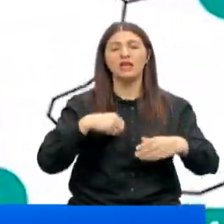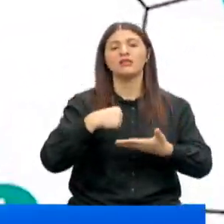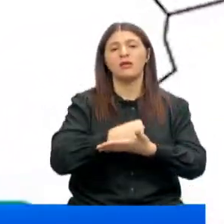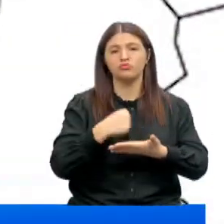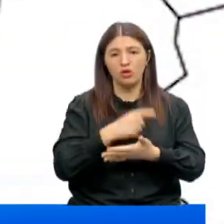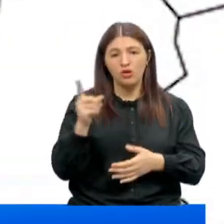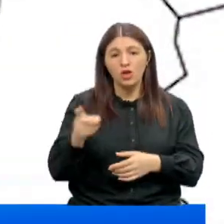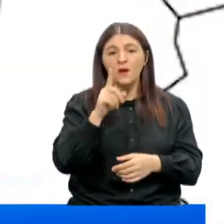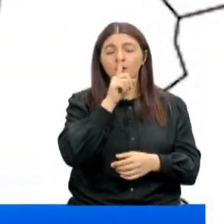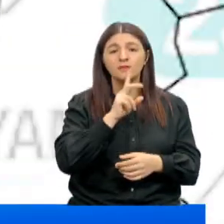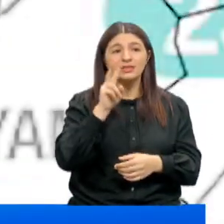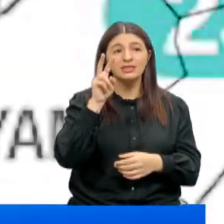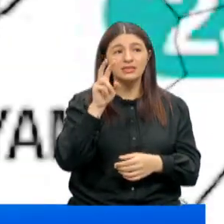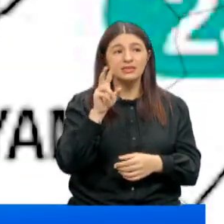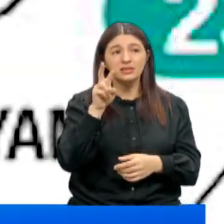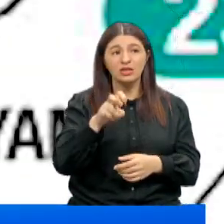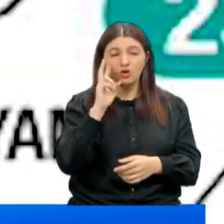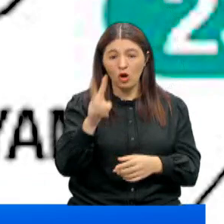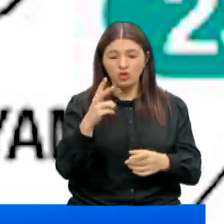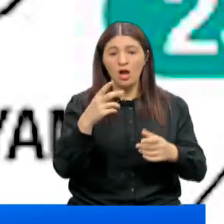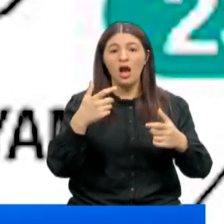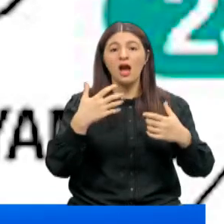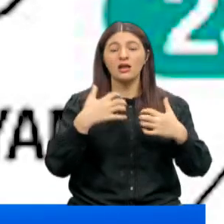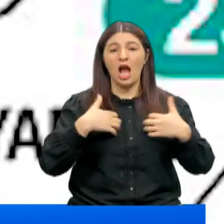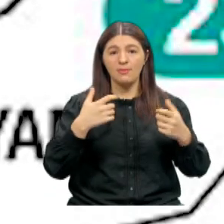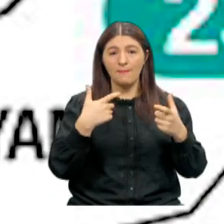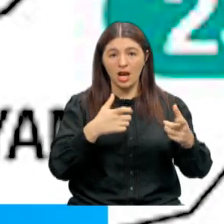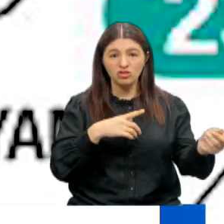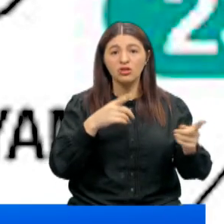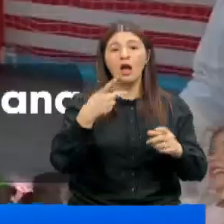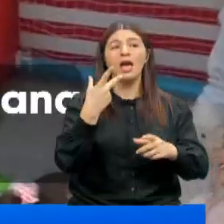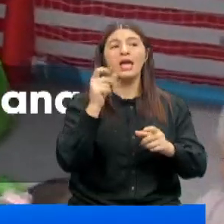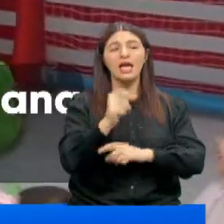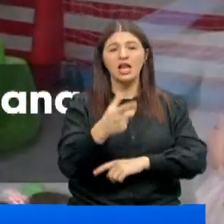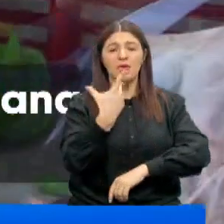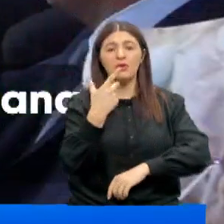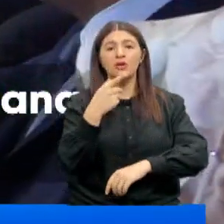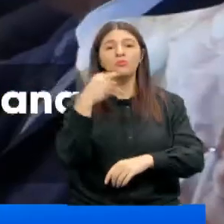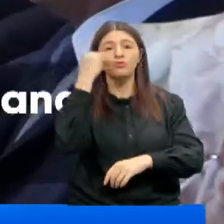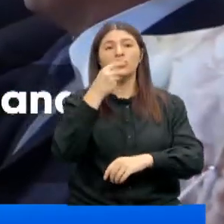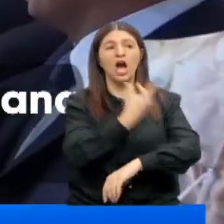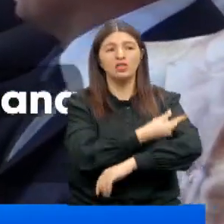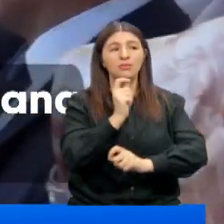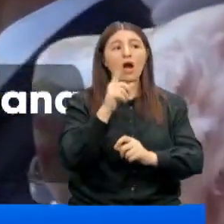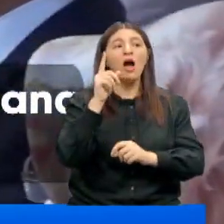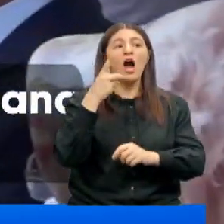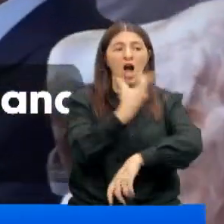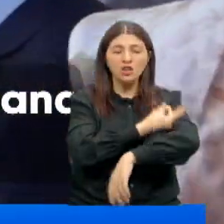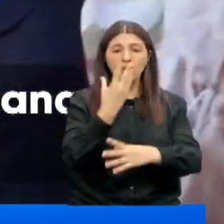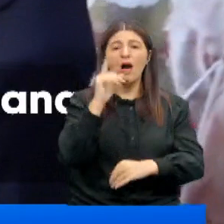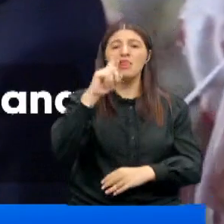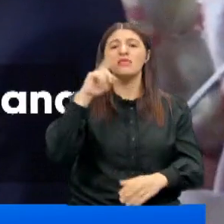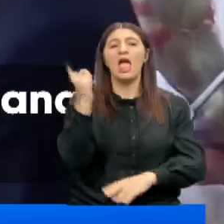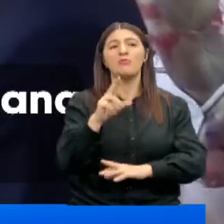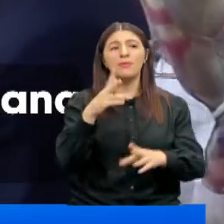100.000'de 208 vakanın görüldüğü Kahramanmaraş'ta ise il müftüsü aşı çağrısında bulundu. Aşıyı vurmak Allah'ın emriliği bence